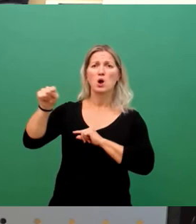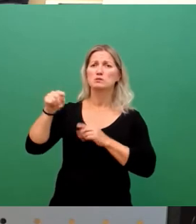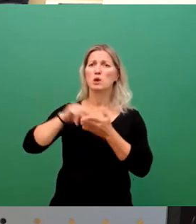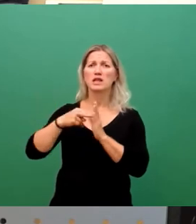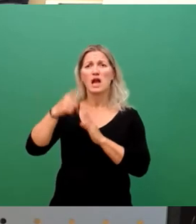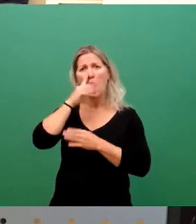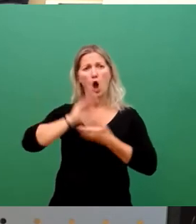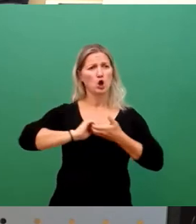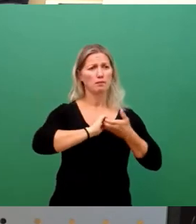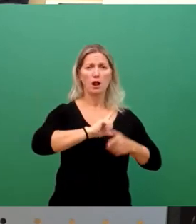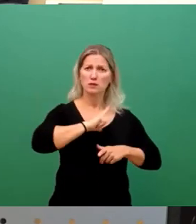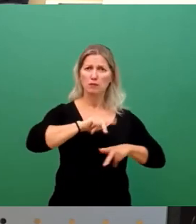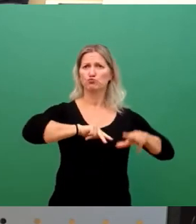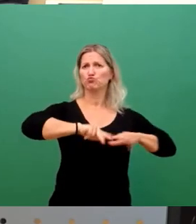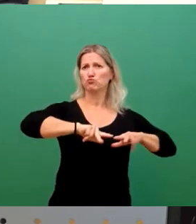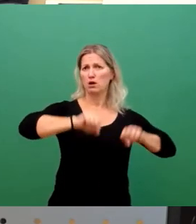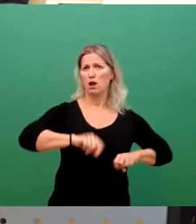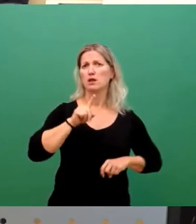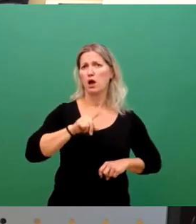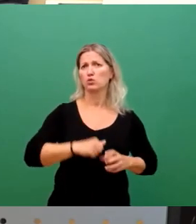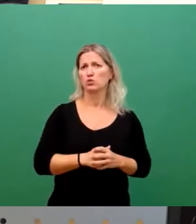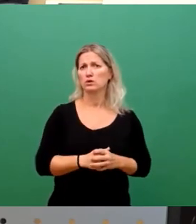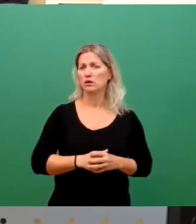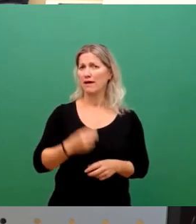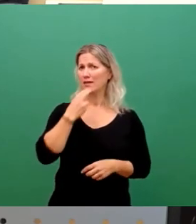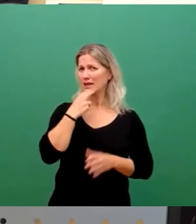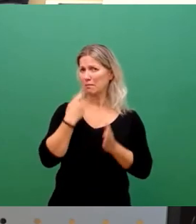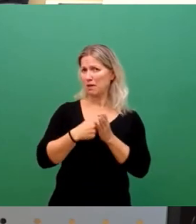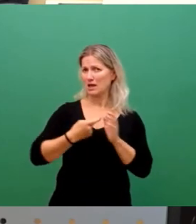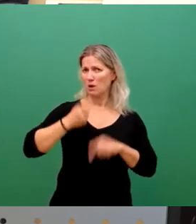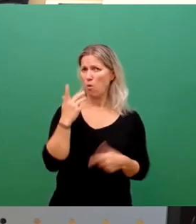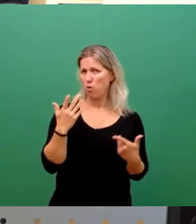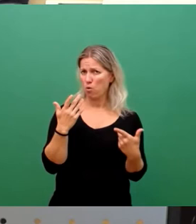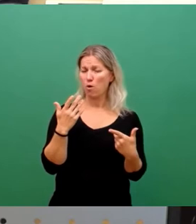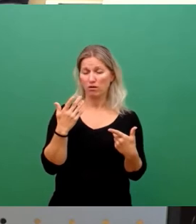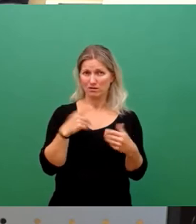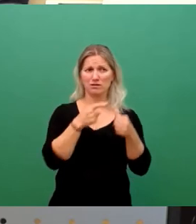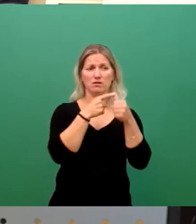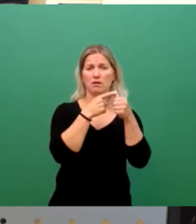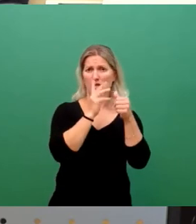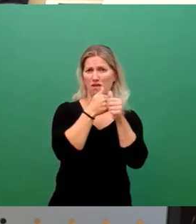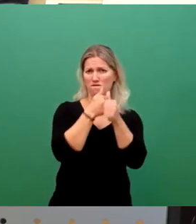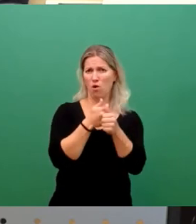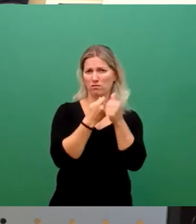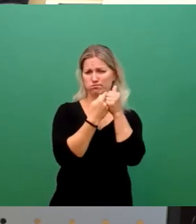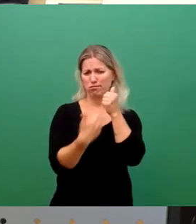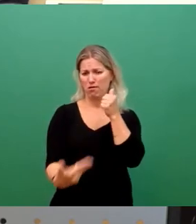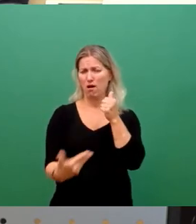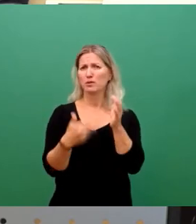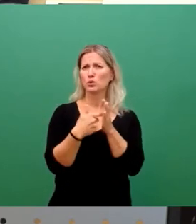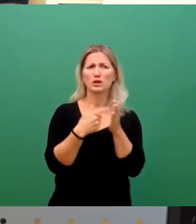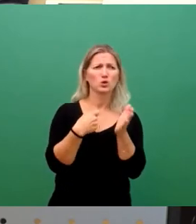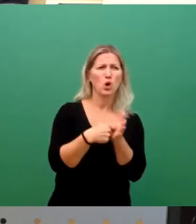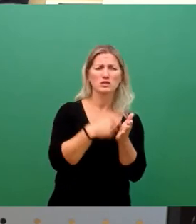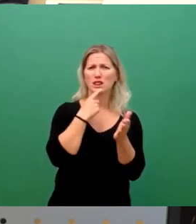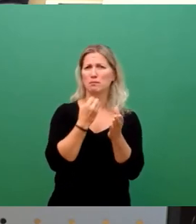gehandelt werden. Die hohen Energiepreise ziehen eine ganze Kette nach sich, da die Kosten für Produktion, Transport